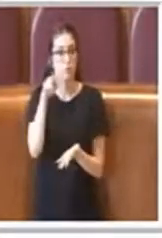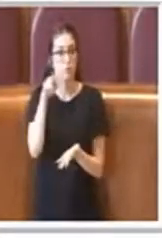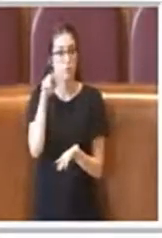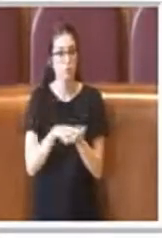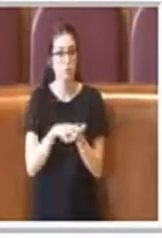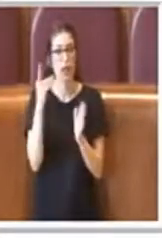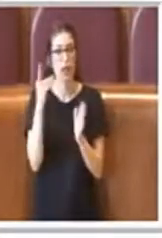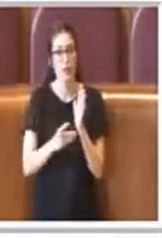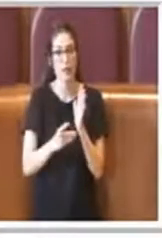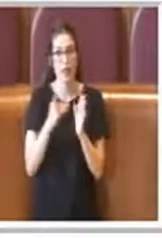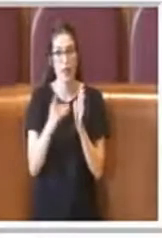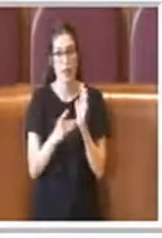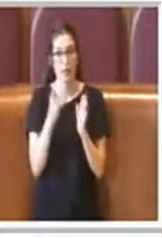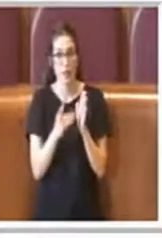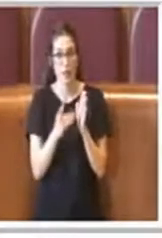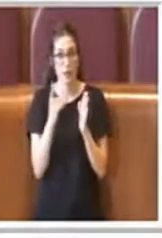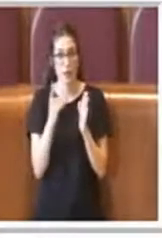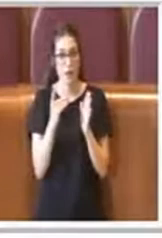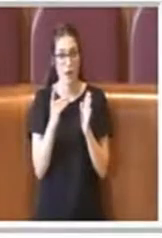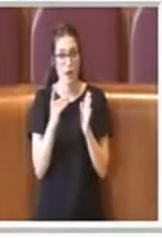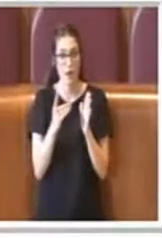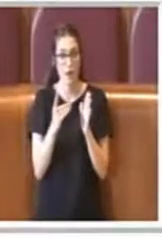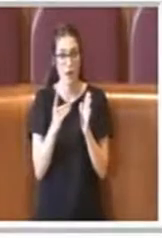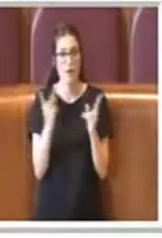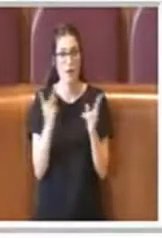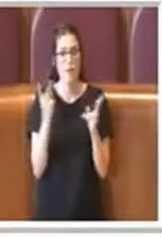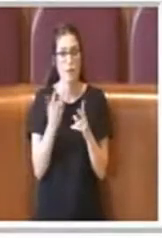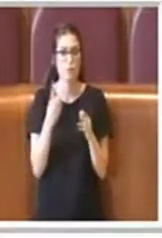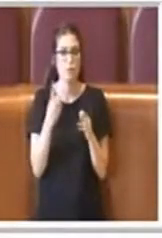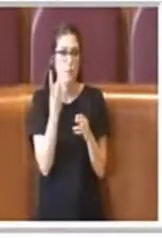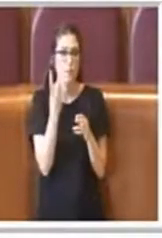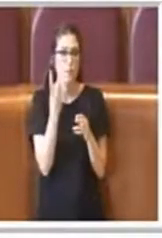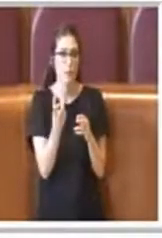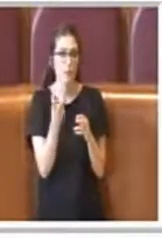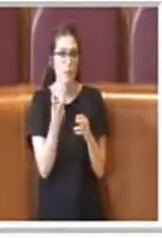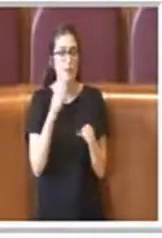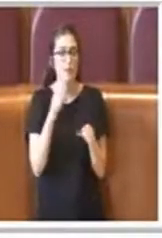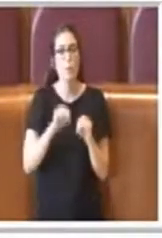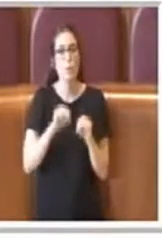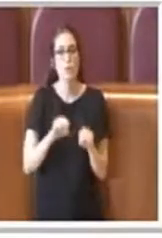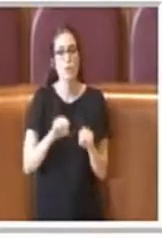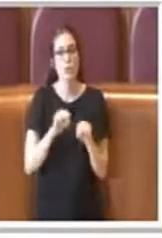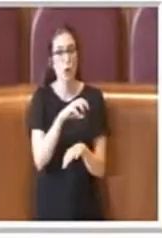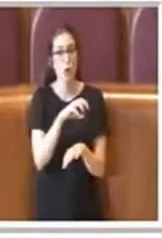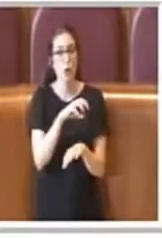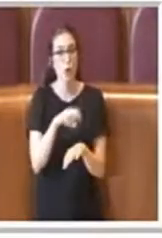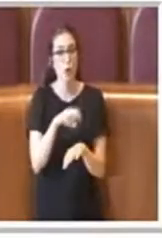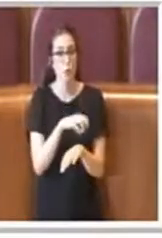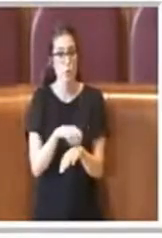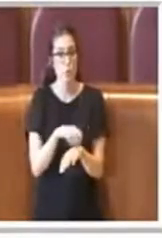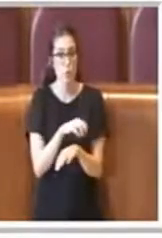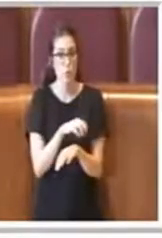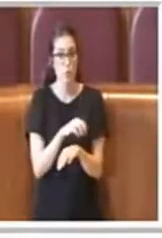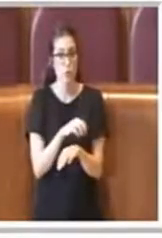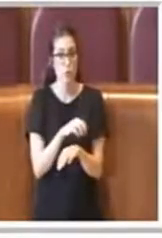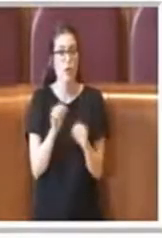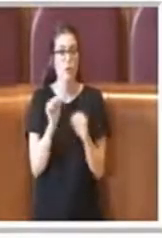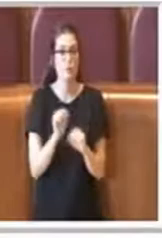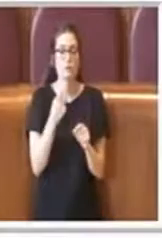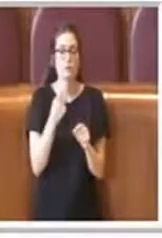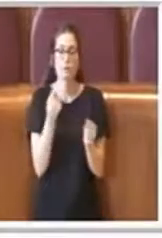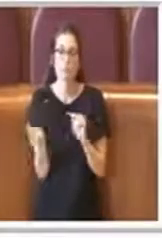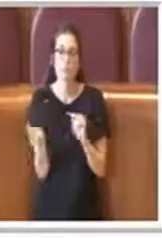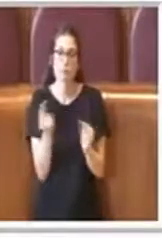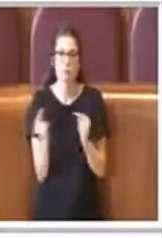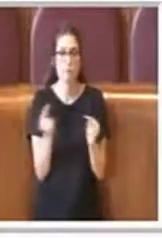questa delibera dove di fatto abbiamo previsto la possibilità per le consulte di poter comunque avere un dialogo oltre